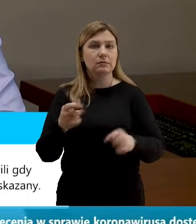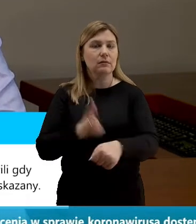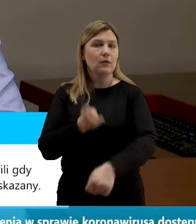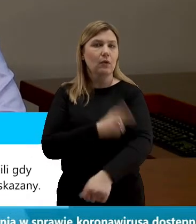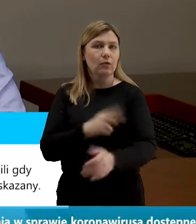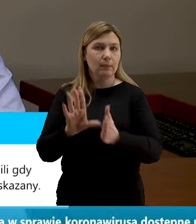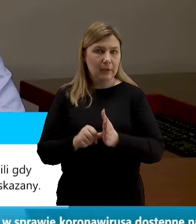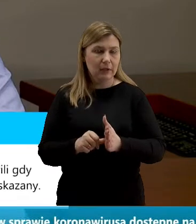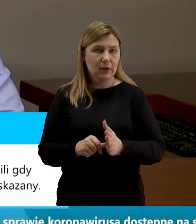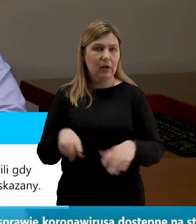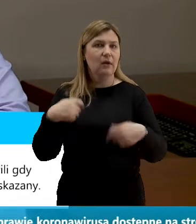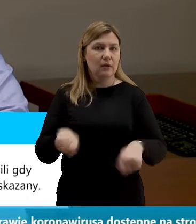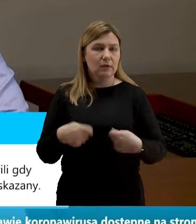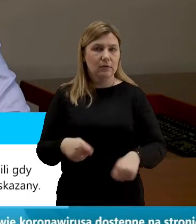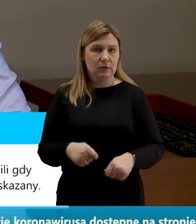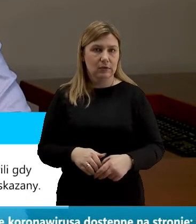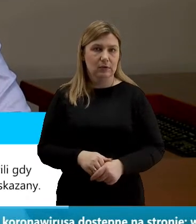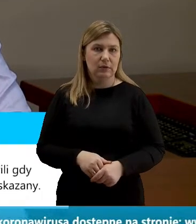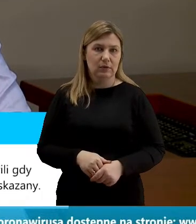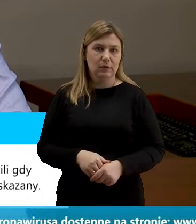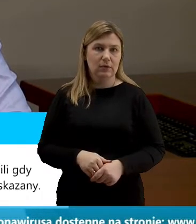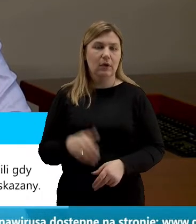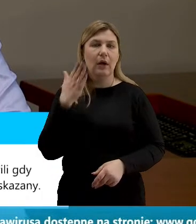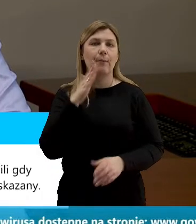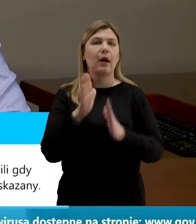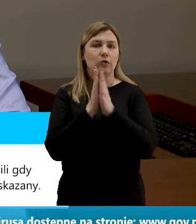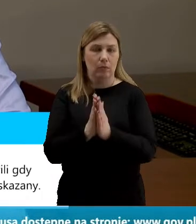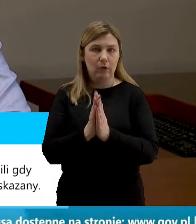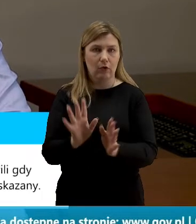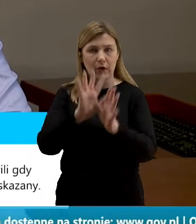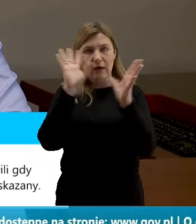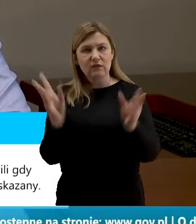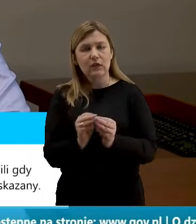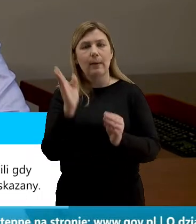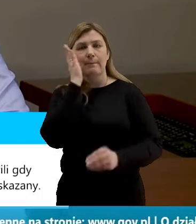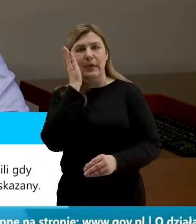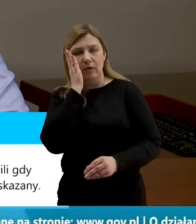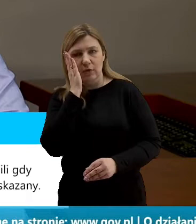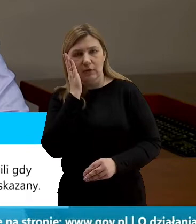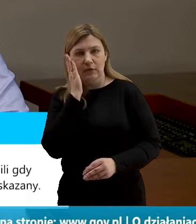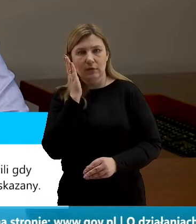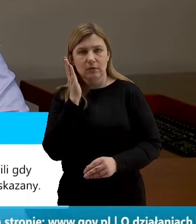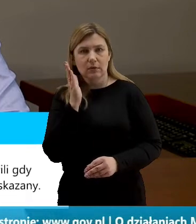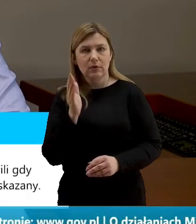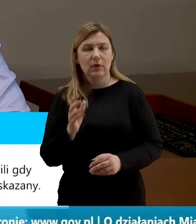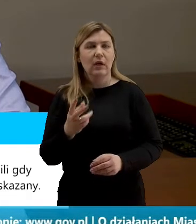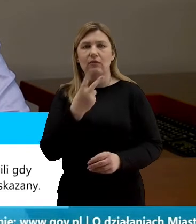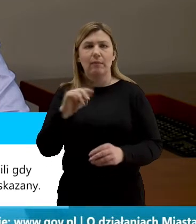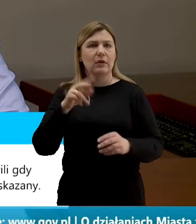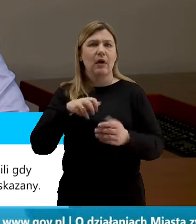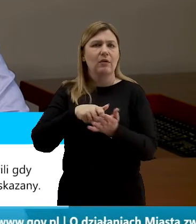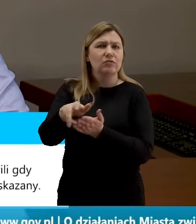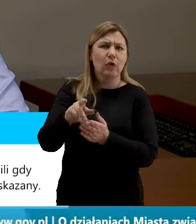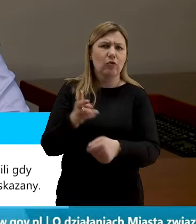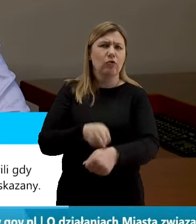Urzędu Miasta w Szczecinie, to bardzo prosimy wszystkich mieszkańców, aby nie odwiedzali